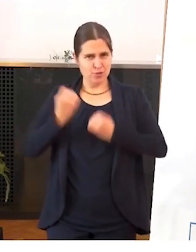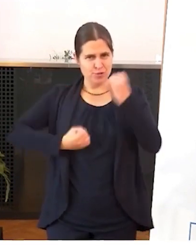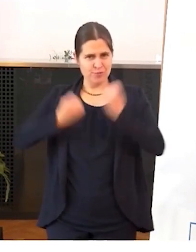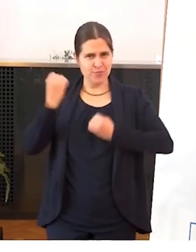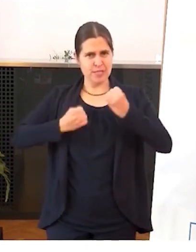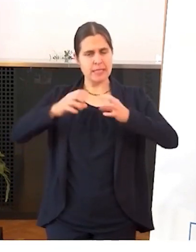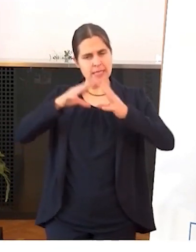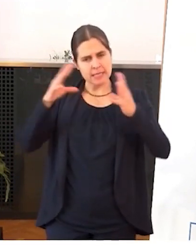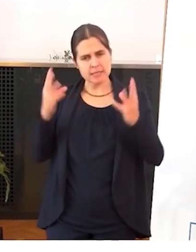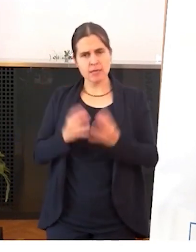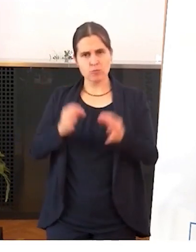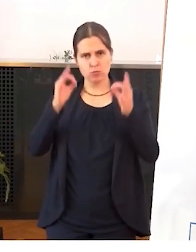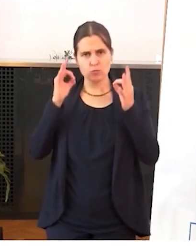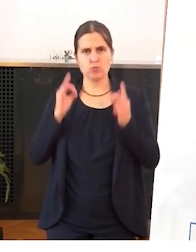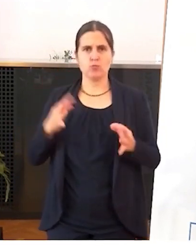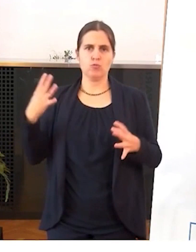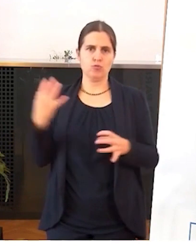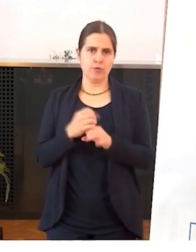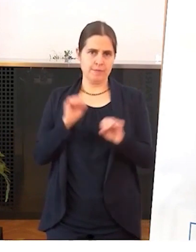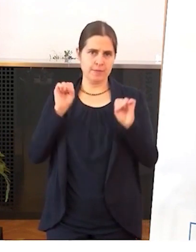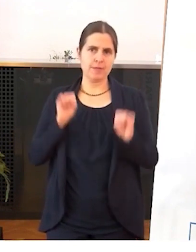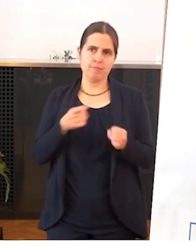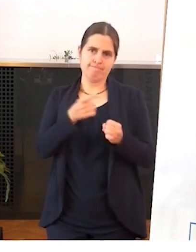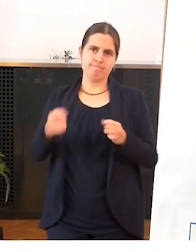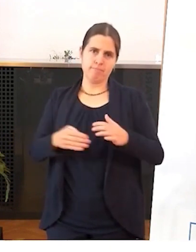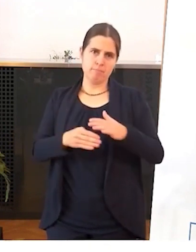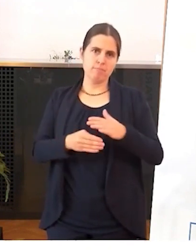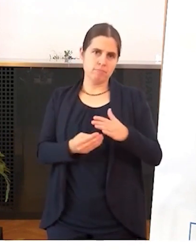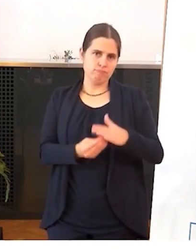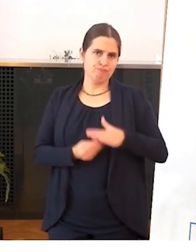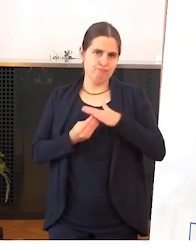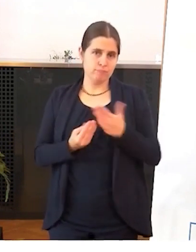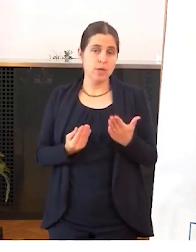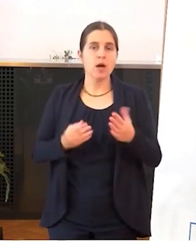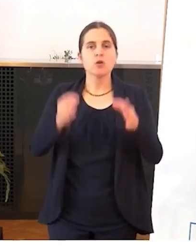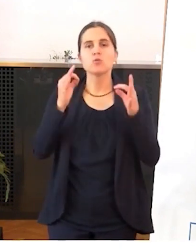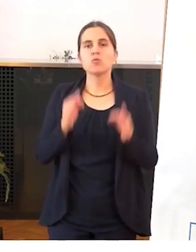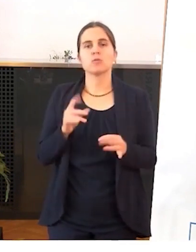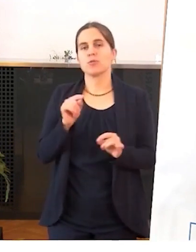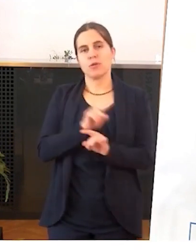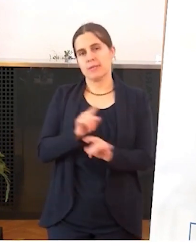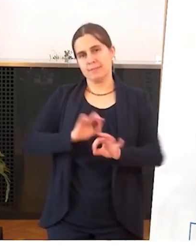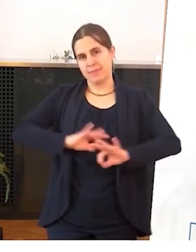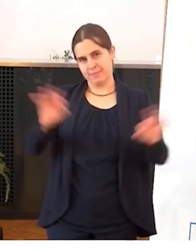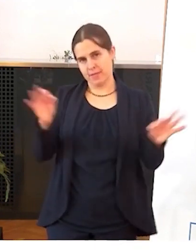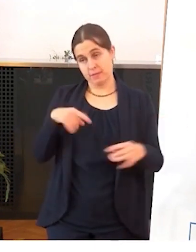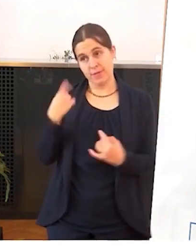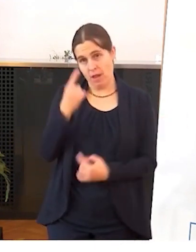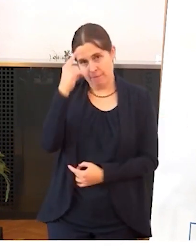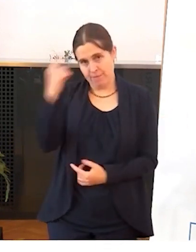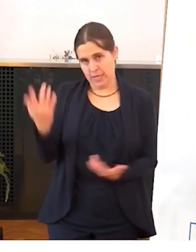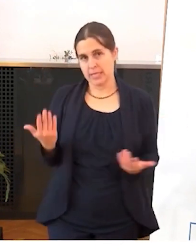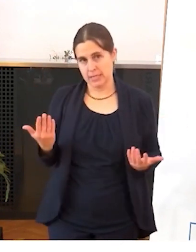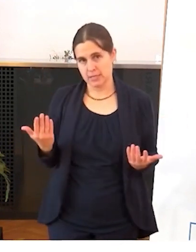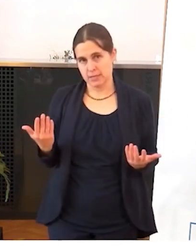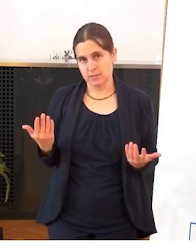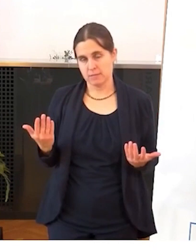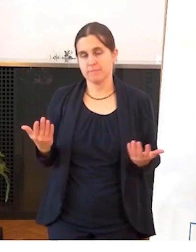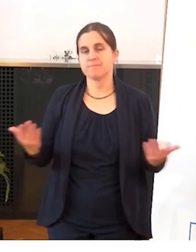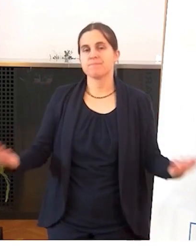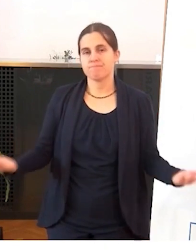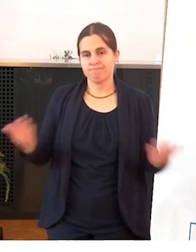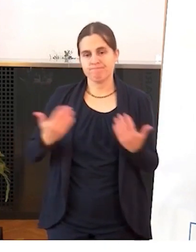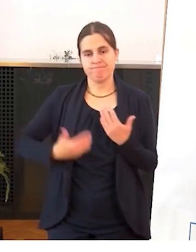gut haben uns hinter uns bringen können. Gut heißt nicht perfekt, das wissen wir alle. Und wir werden sicherlich